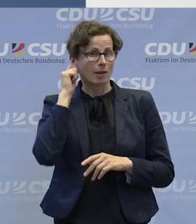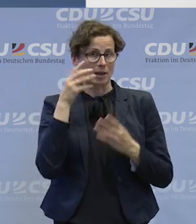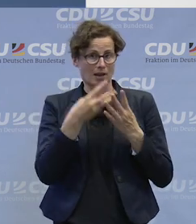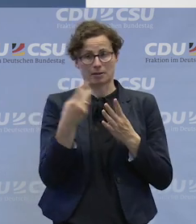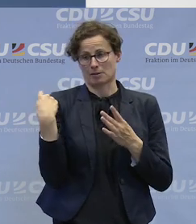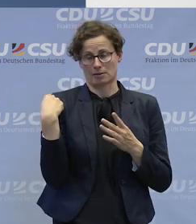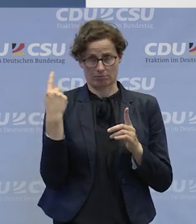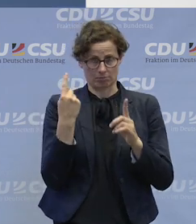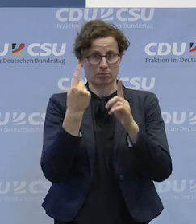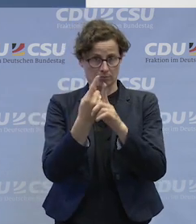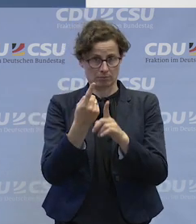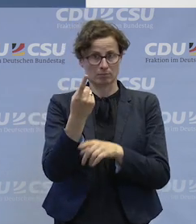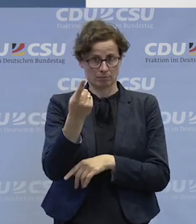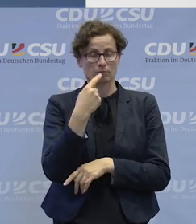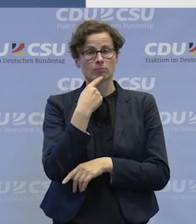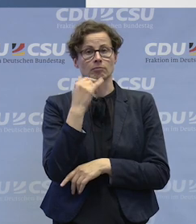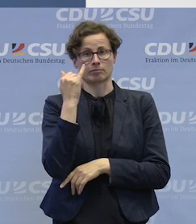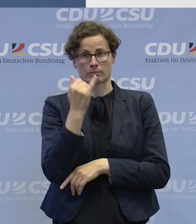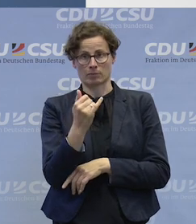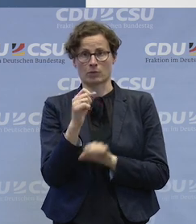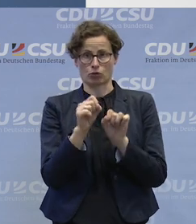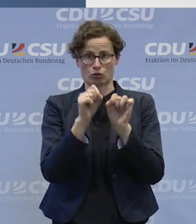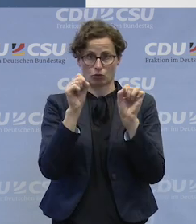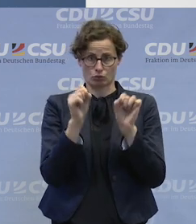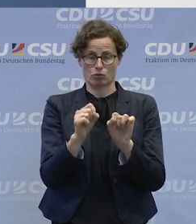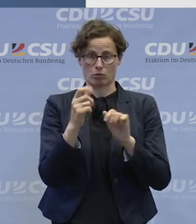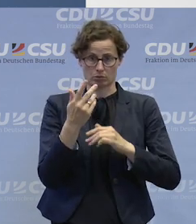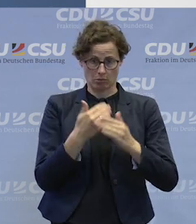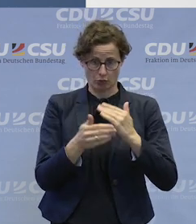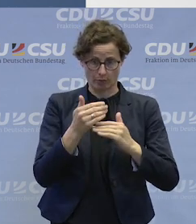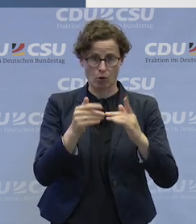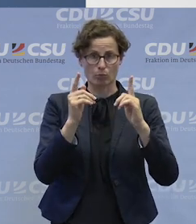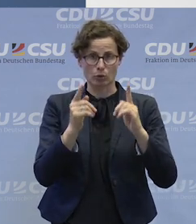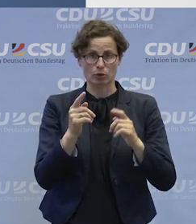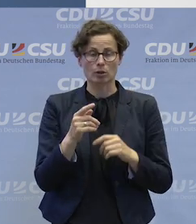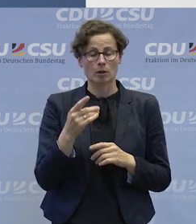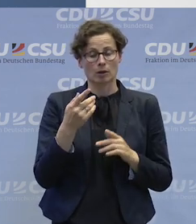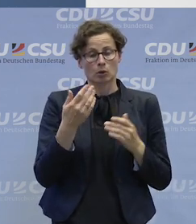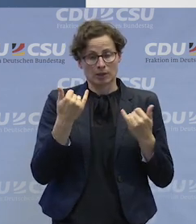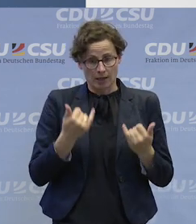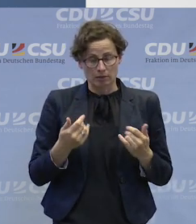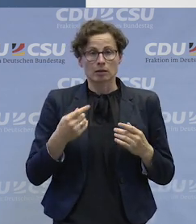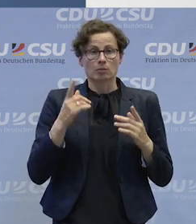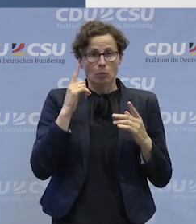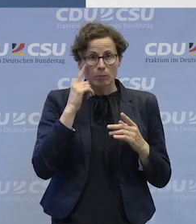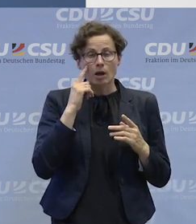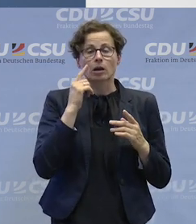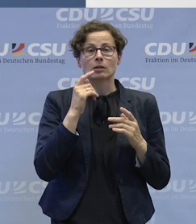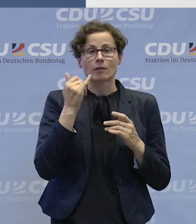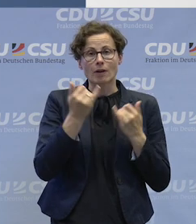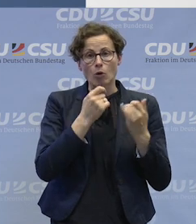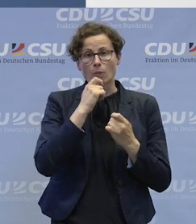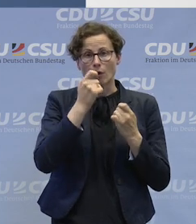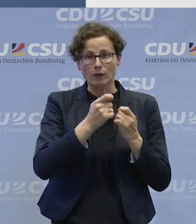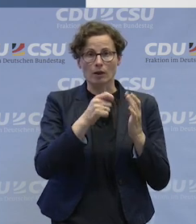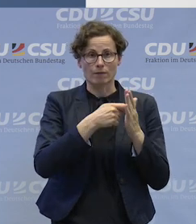auch gesagt, sie möchten die Strukturen, aber die müssen ja erst aufgebaut werden, zumal ja jetzt erst die Frauenbeauftragte gewählt werden. Und sie hat es so